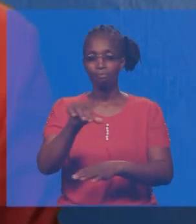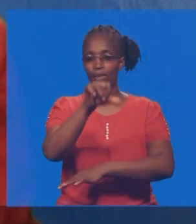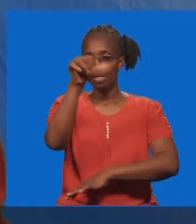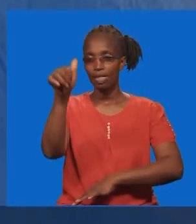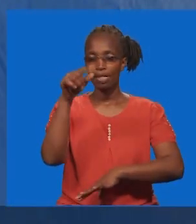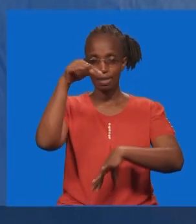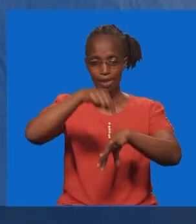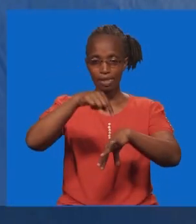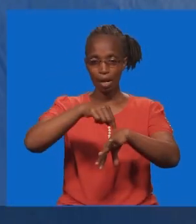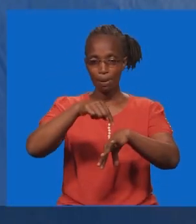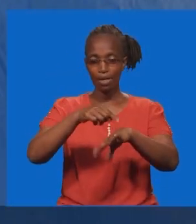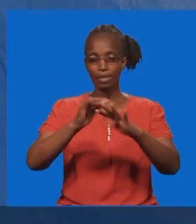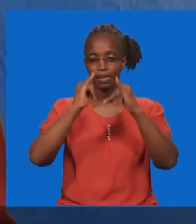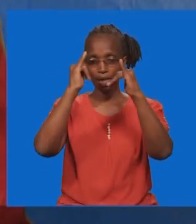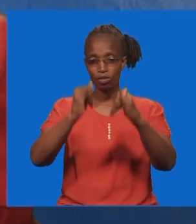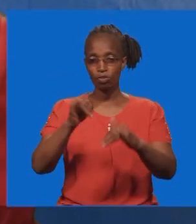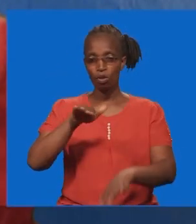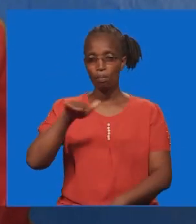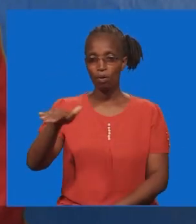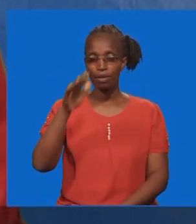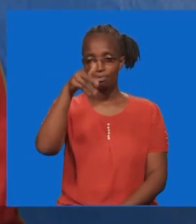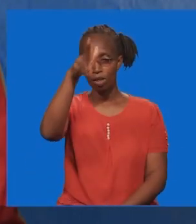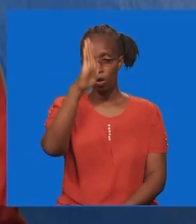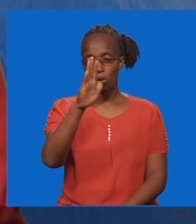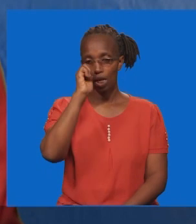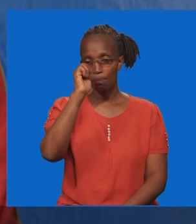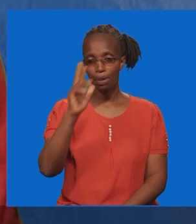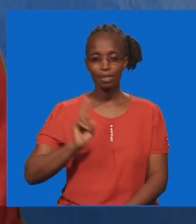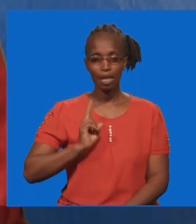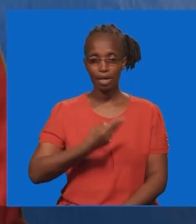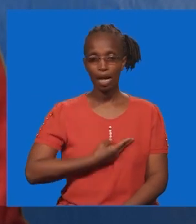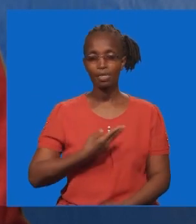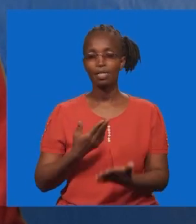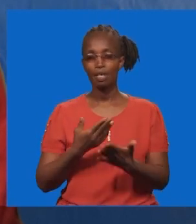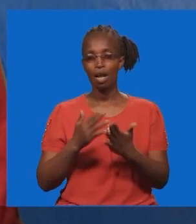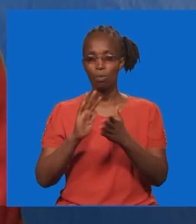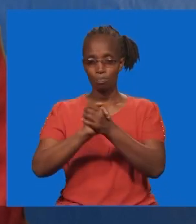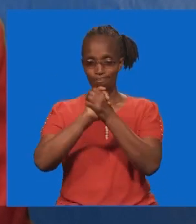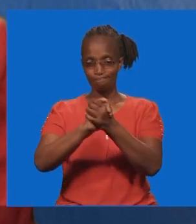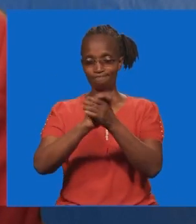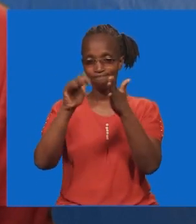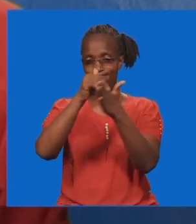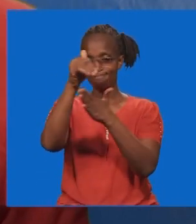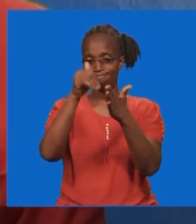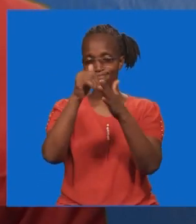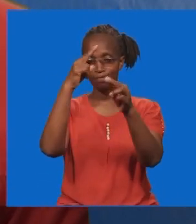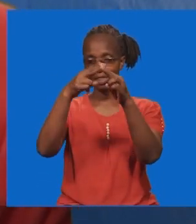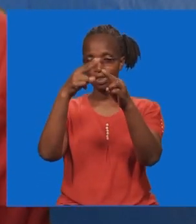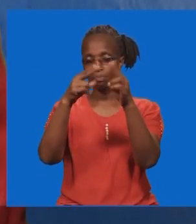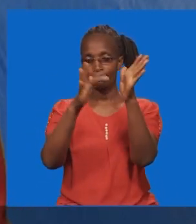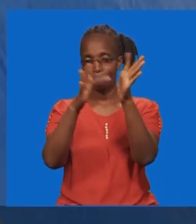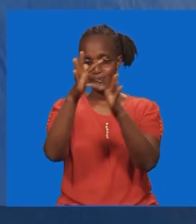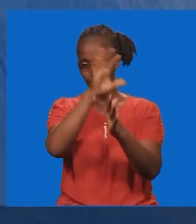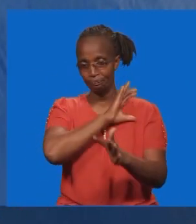Mara tena, ni asubuia jema ambayo, bwana, metubariki naayo, na kusalimu katika jila Yesu Kristo, njambo,